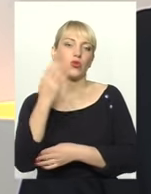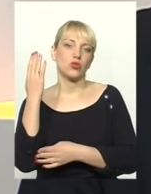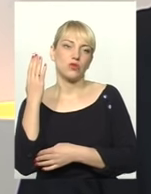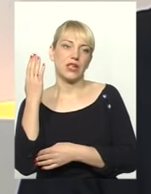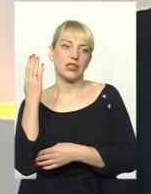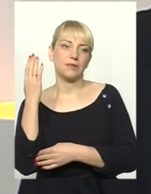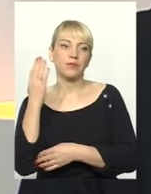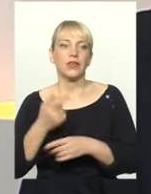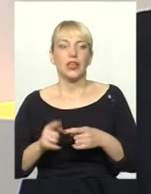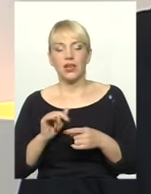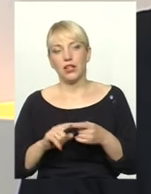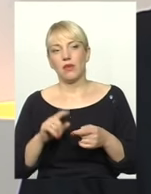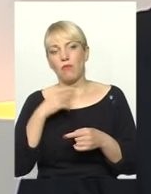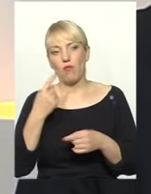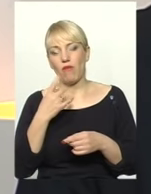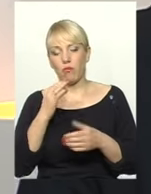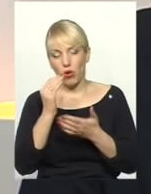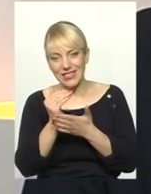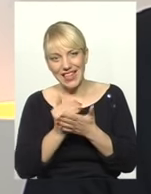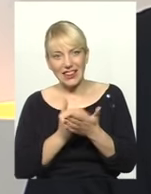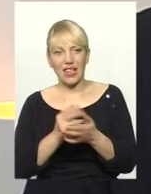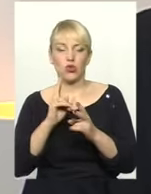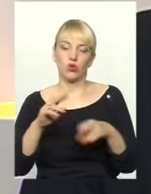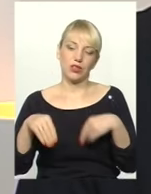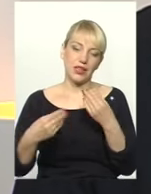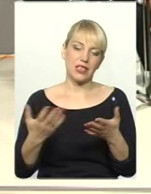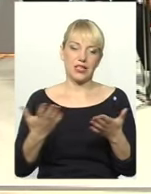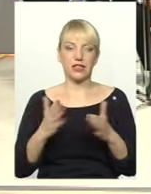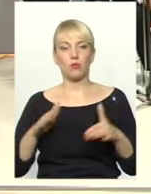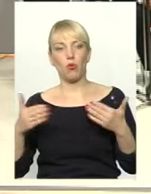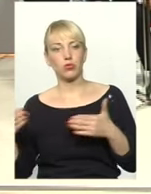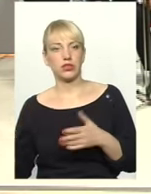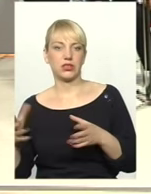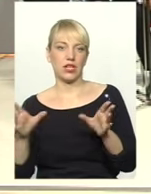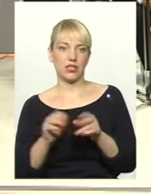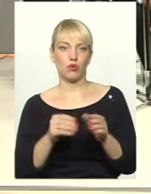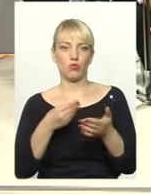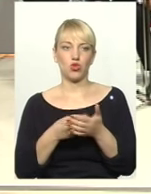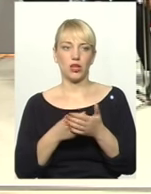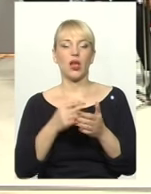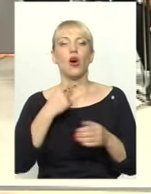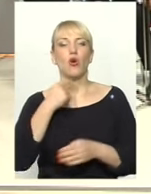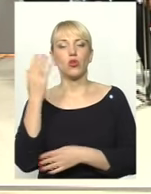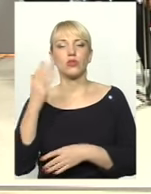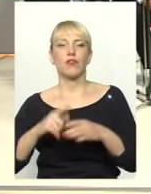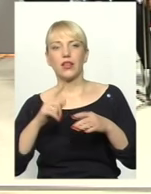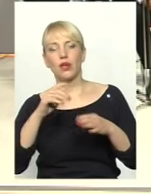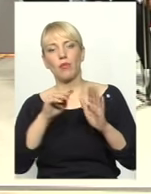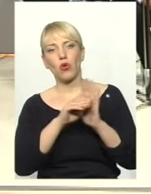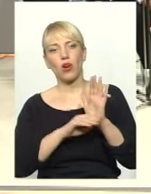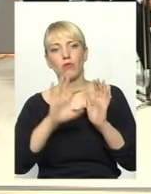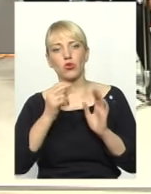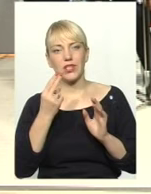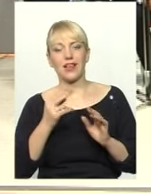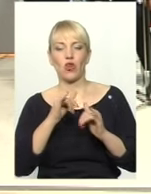мова про обласний по статейну, хто надасть які пропозиції, разом з бюджетом голосувати програму соціального і економічного розвитку,